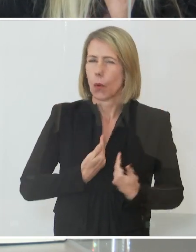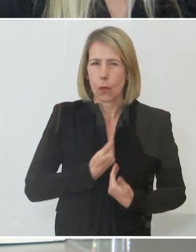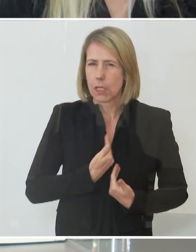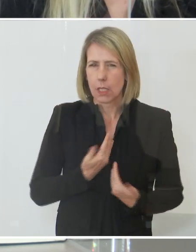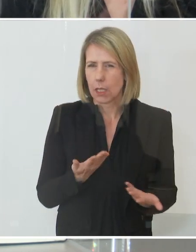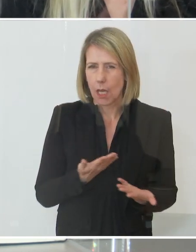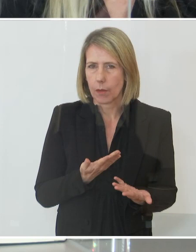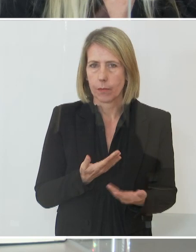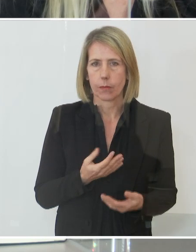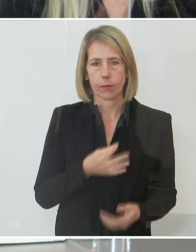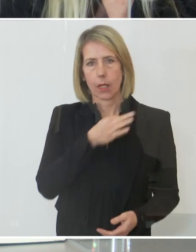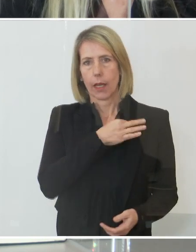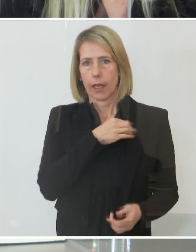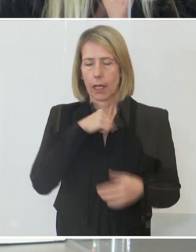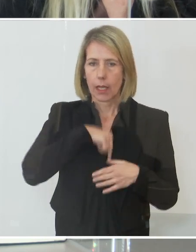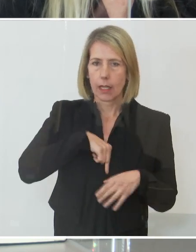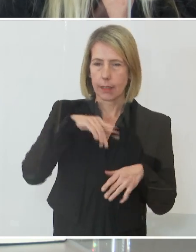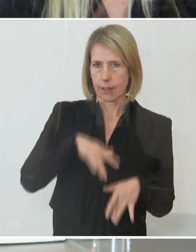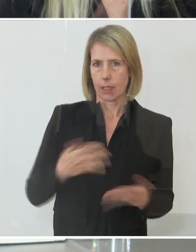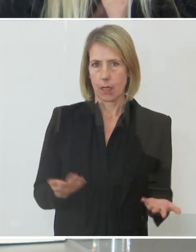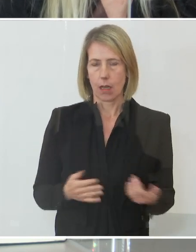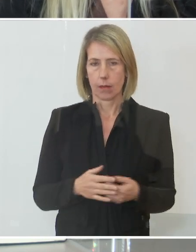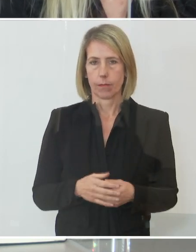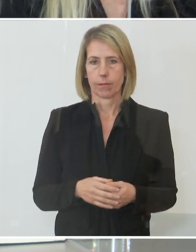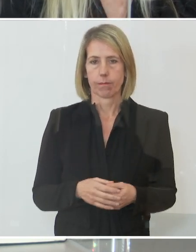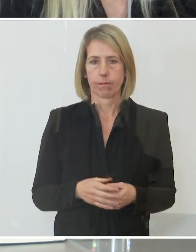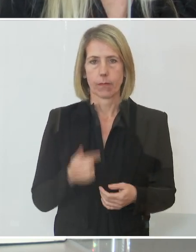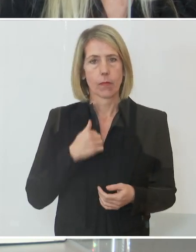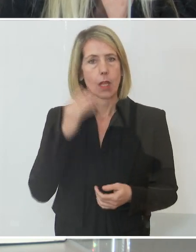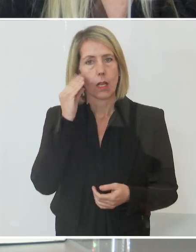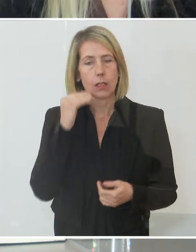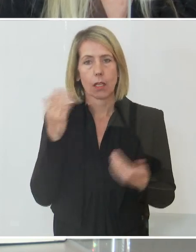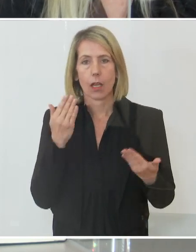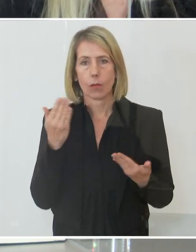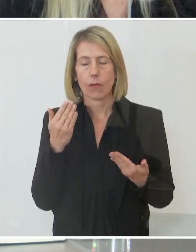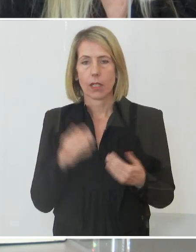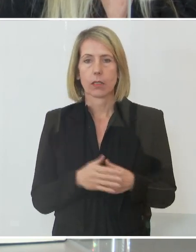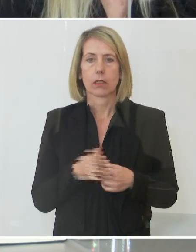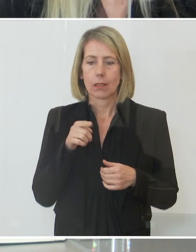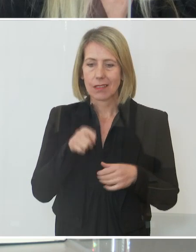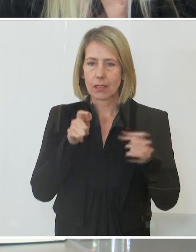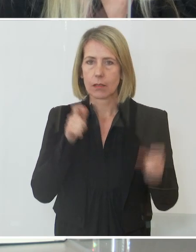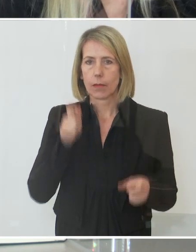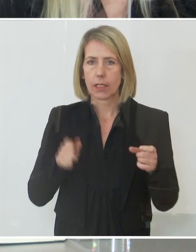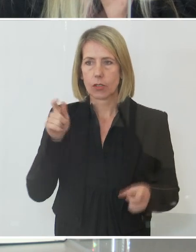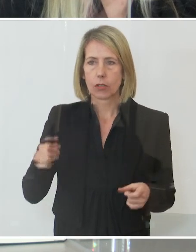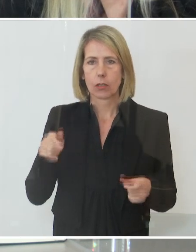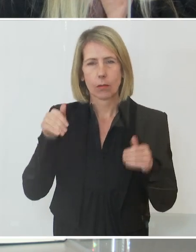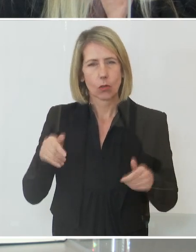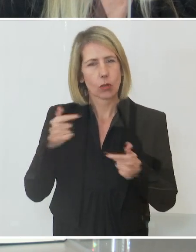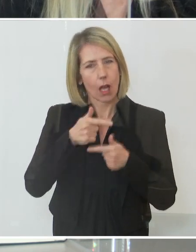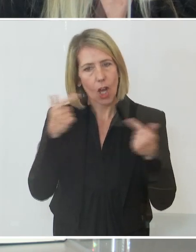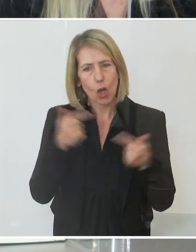die Ängste haben und ich glaube, es ist notwendig, dass wir diese Menschen aufklären,